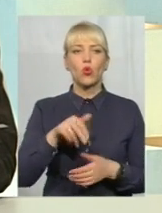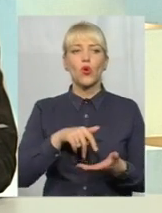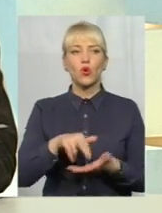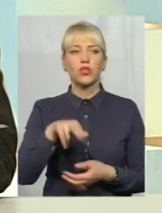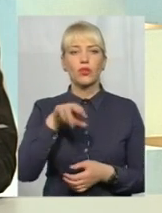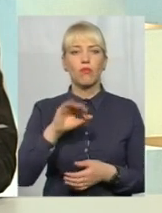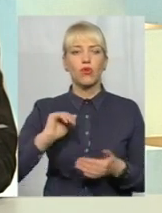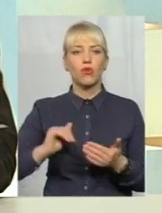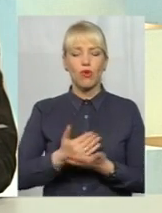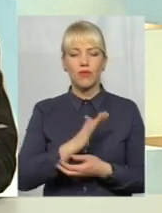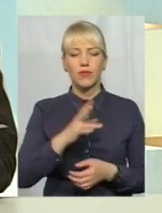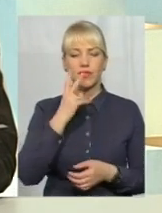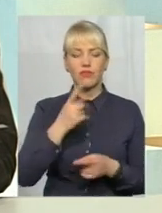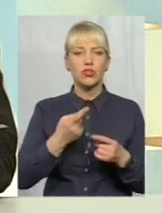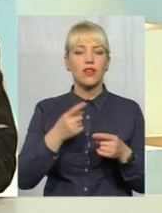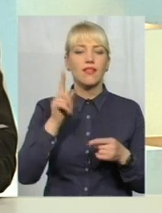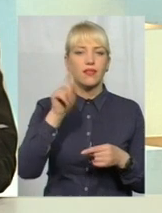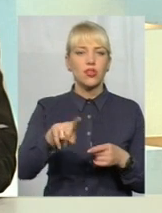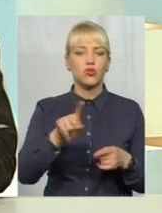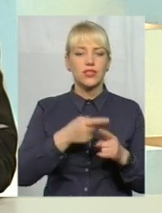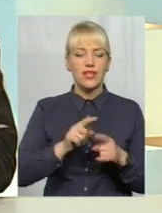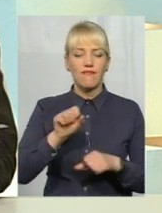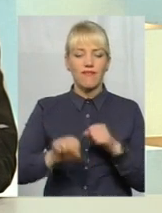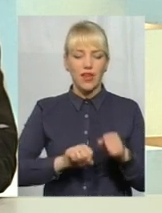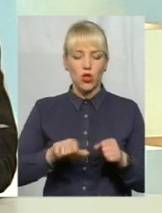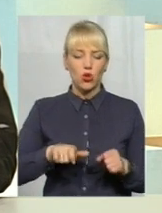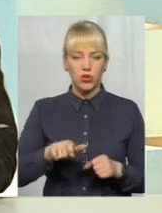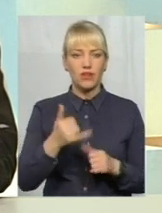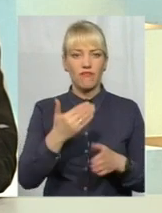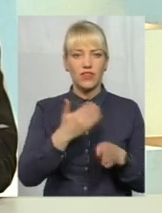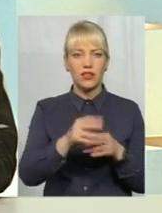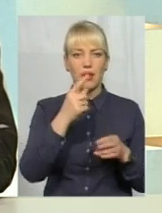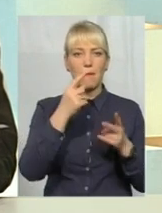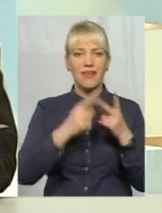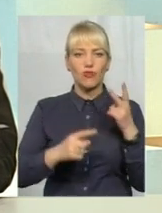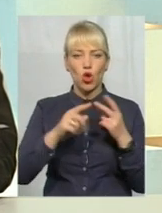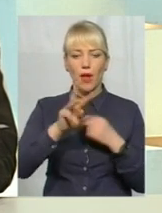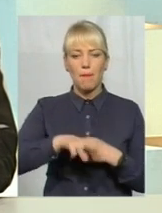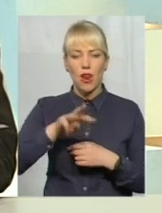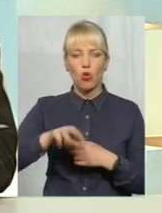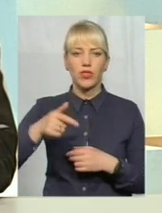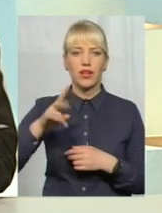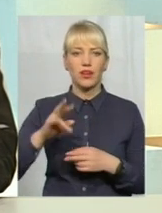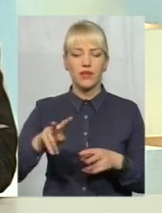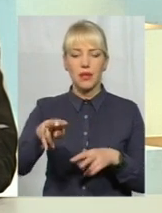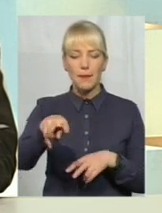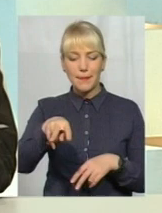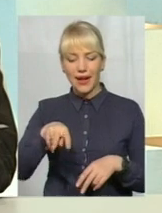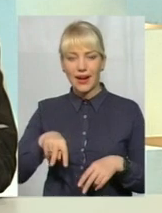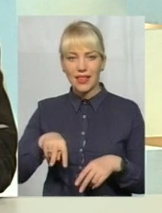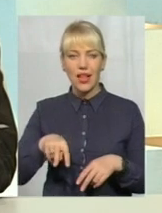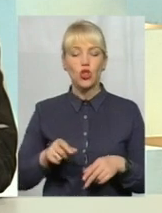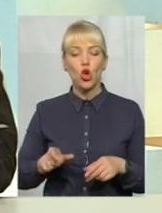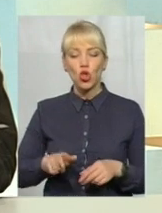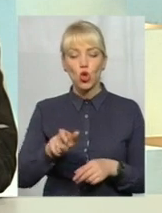що то велодоріжка. Цього року виділено півтора мільйона гривень. І паралельно велодоріжці в